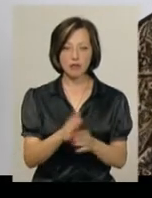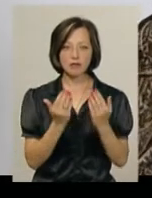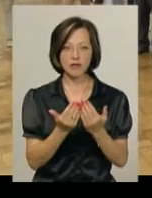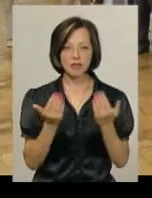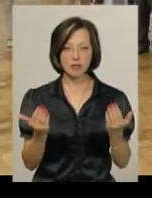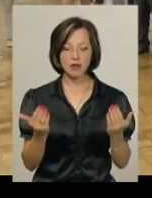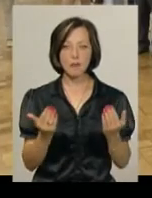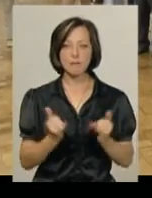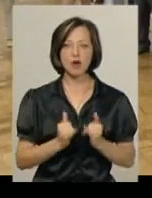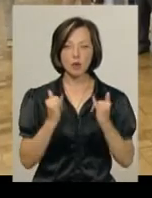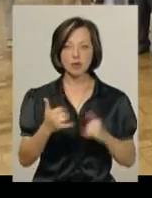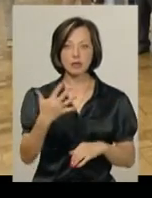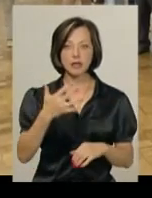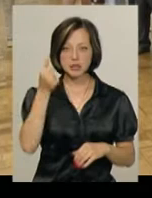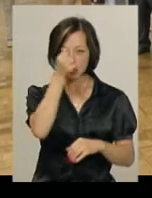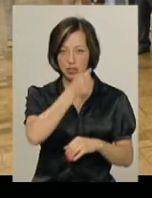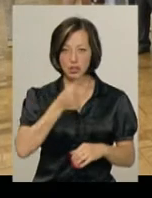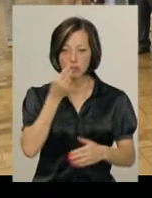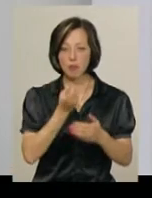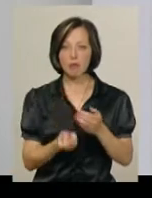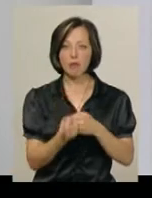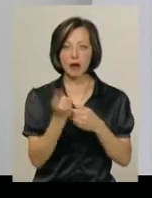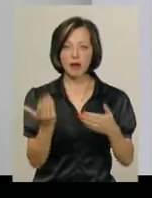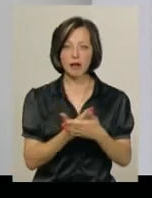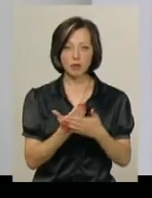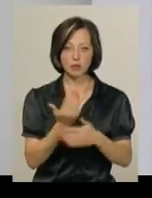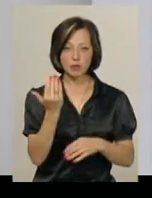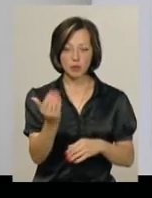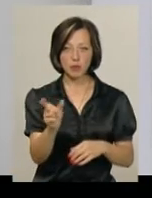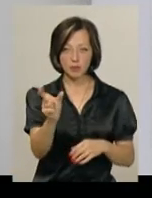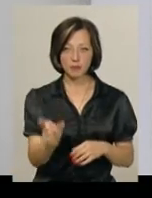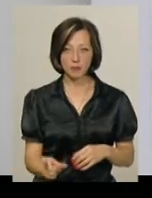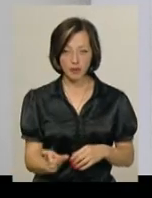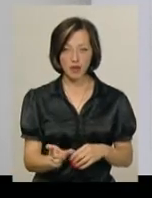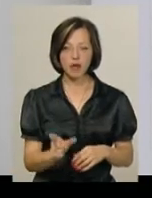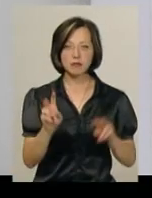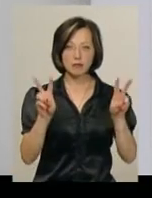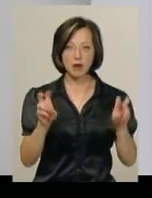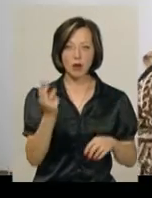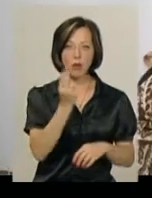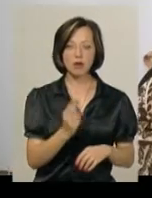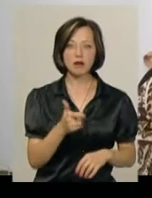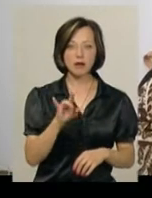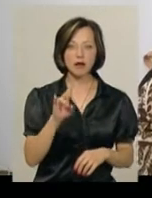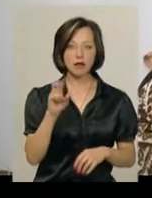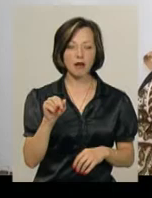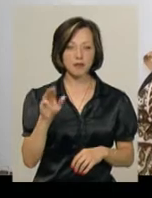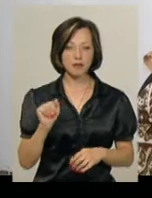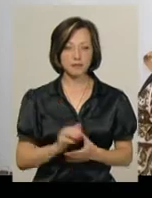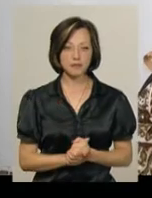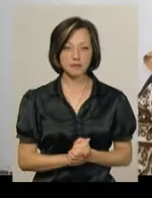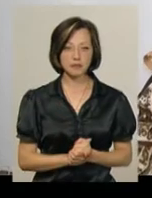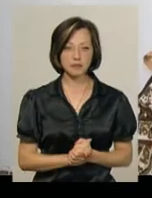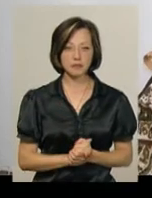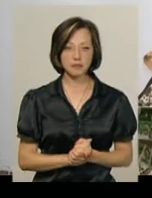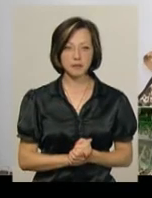виставка. Вона приурочена 50-річчю виходу на екрани фільму кінорежисера Сергія Параджанова «Колір граната». Львон Грігорян був на